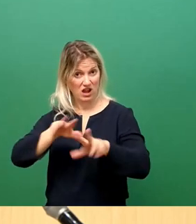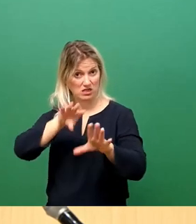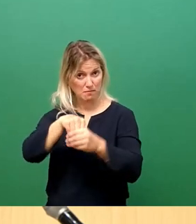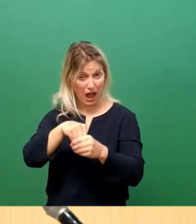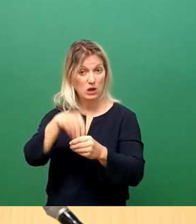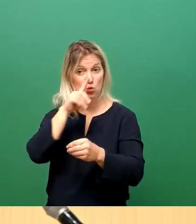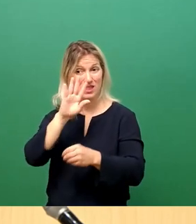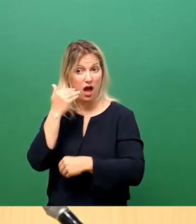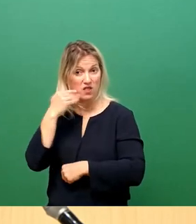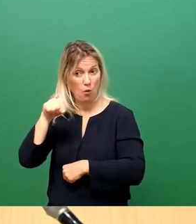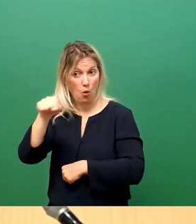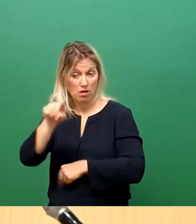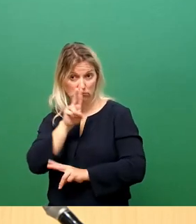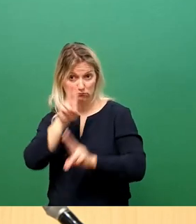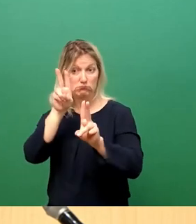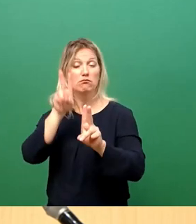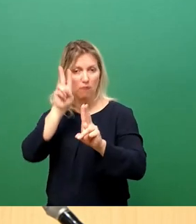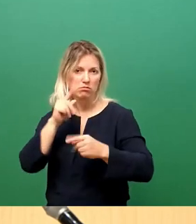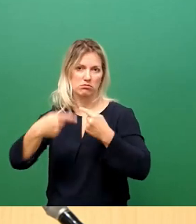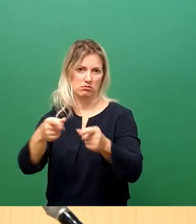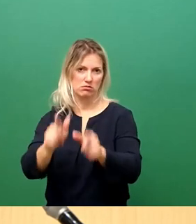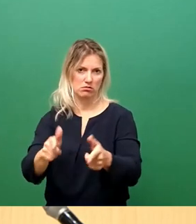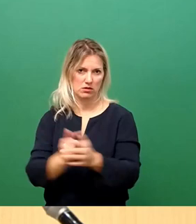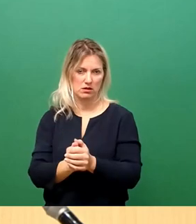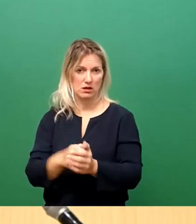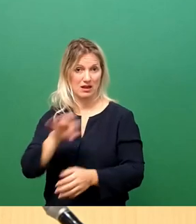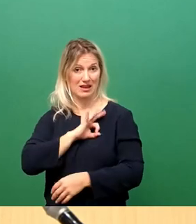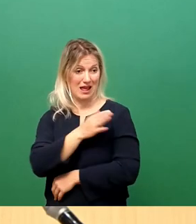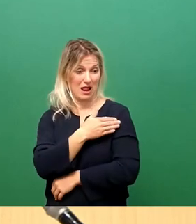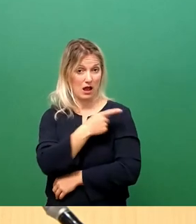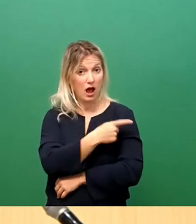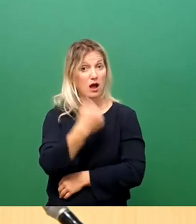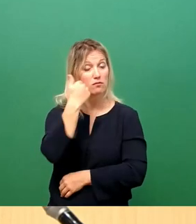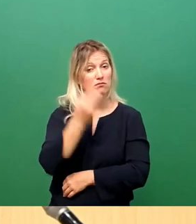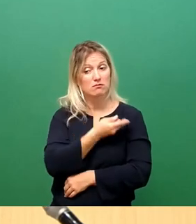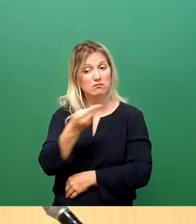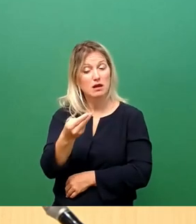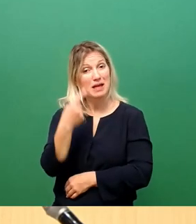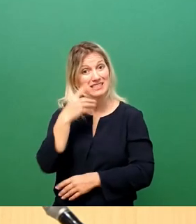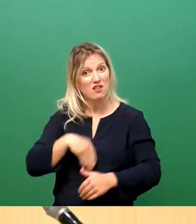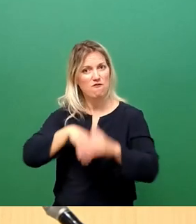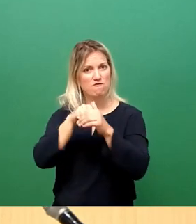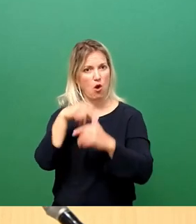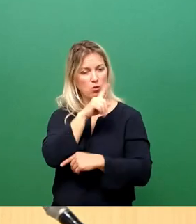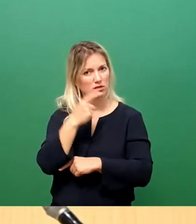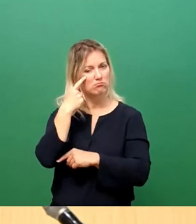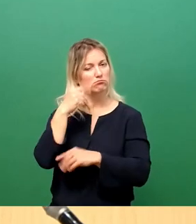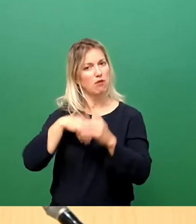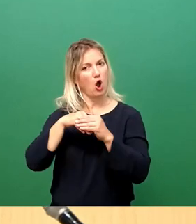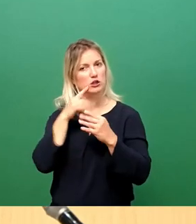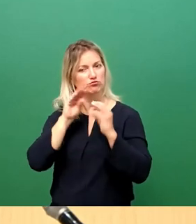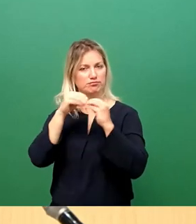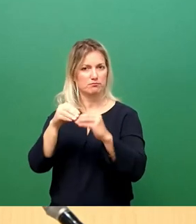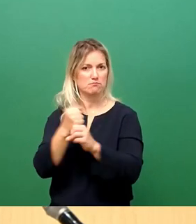angemessen berücksichtigt werden. Wenn auch die Linken sich bei der Einarbeitung sinnvoller Eingaben in die bestehenden Planungen konstruktiv beteiligen, bin ich zuversichtlich, dass der